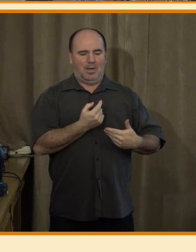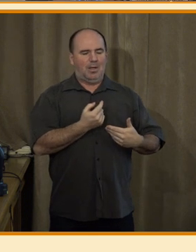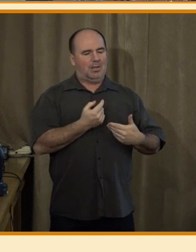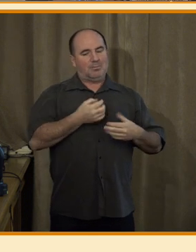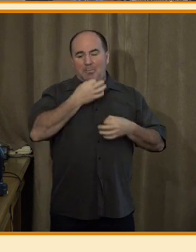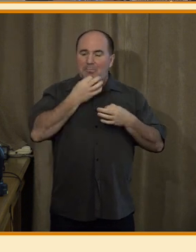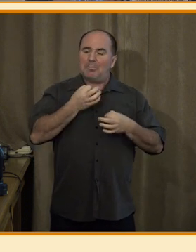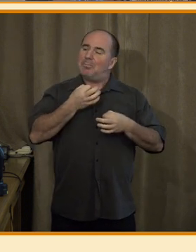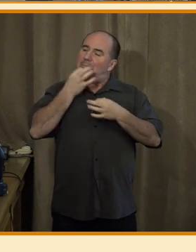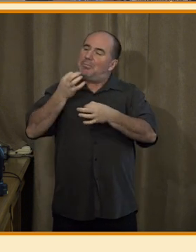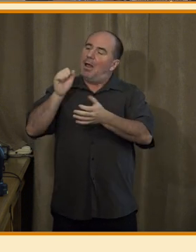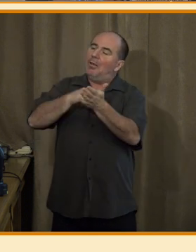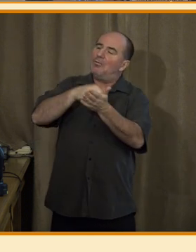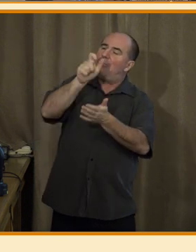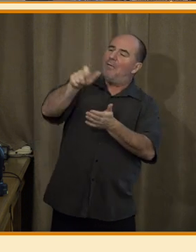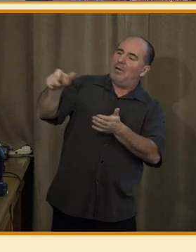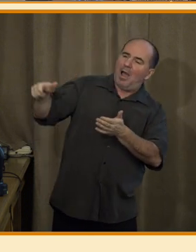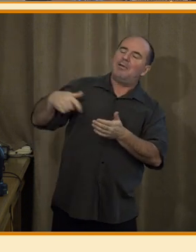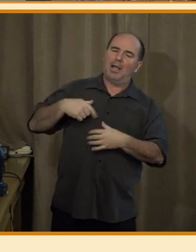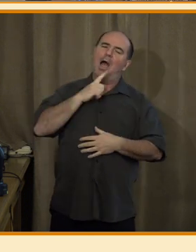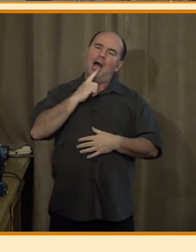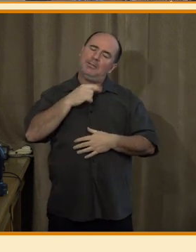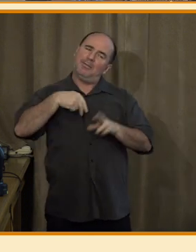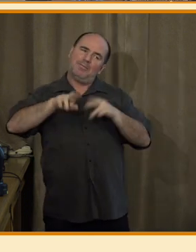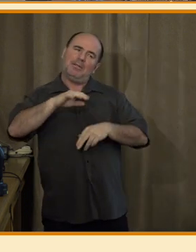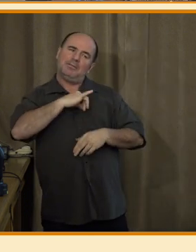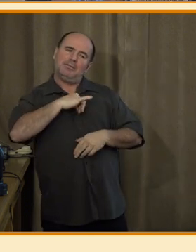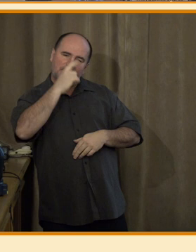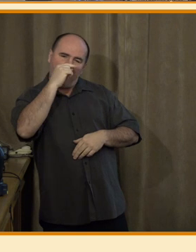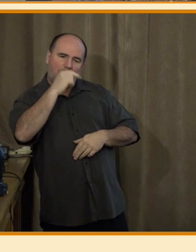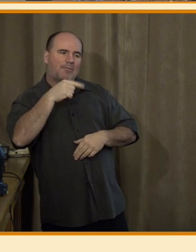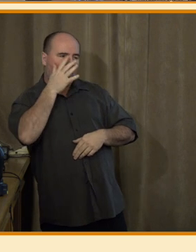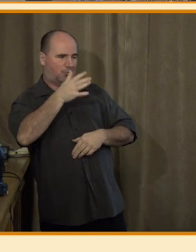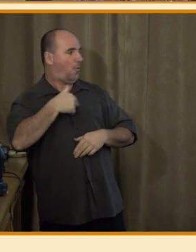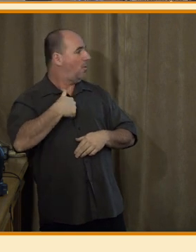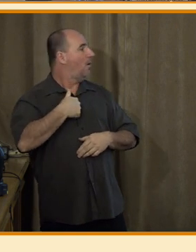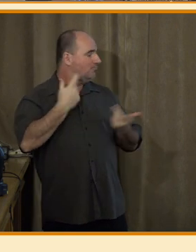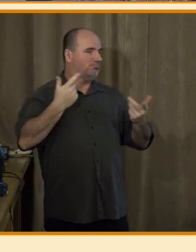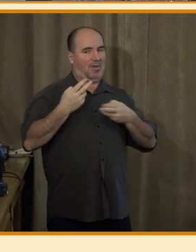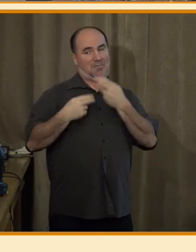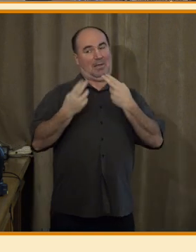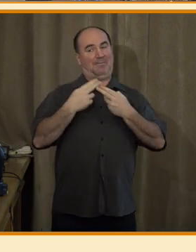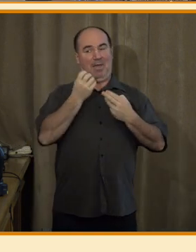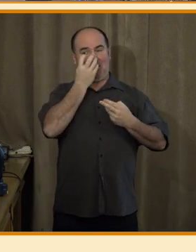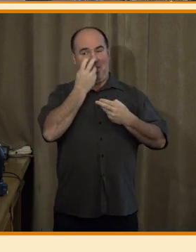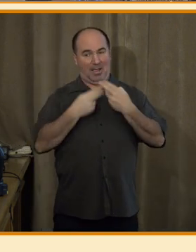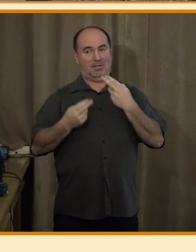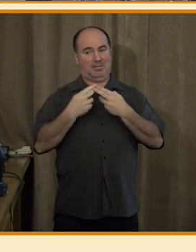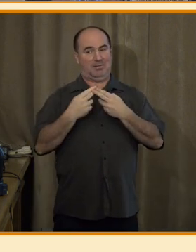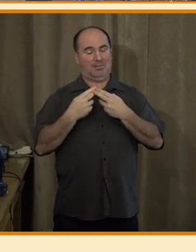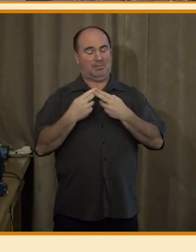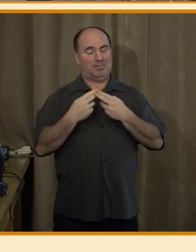zvídavější než obecně populace k tomuto nástroji přistupují, V květnu jsme na tom byli tak, že jen pouze